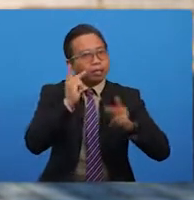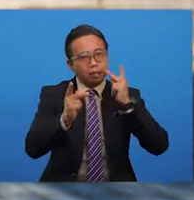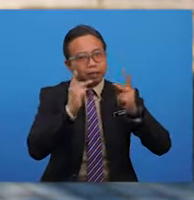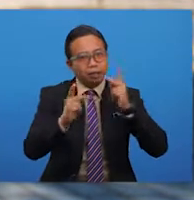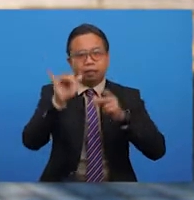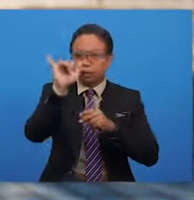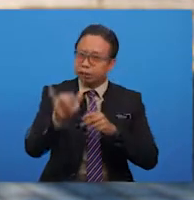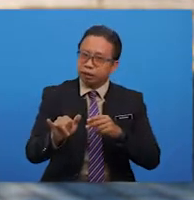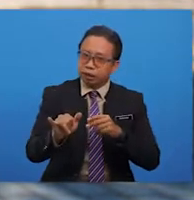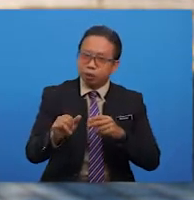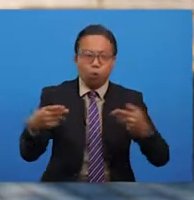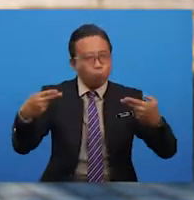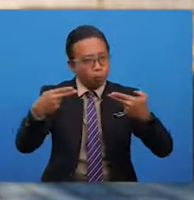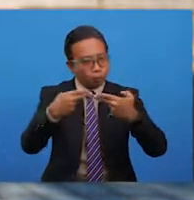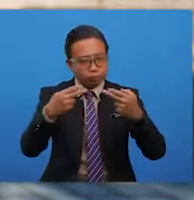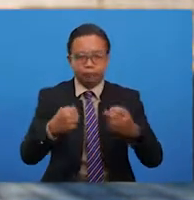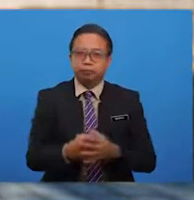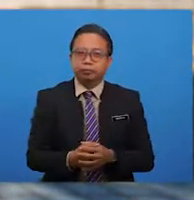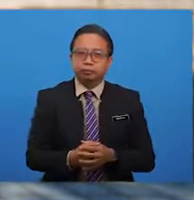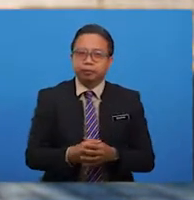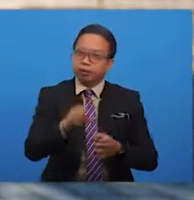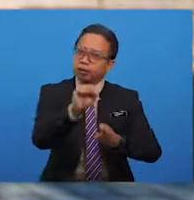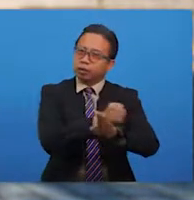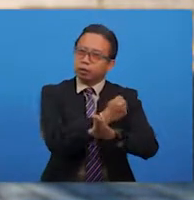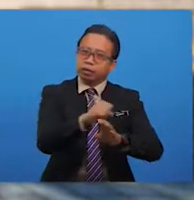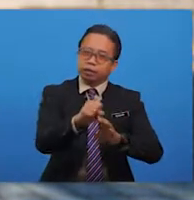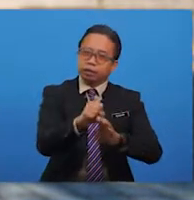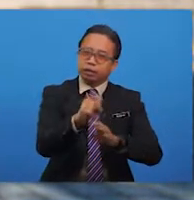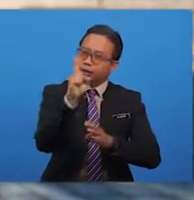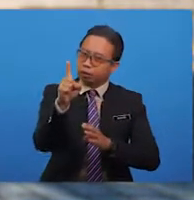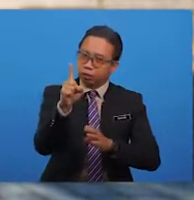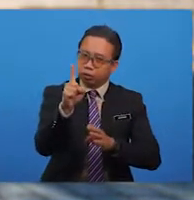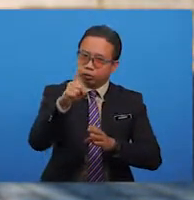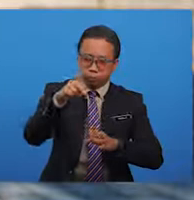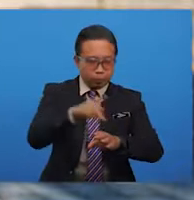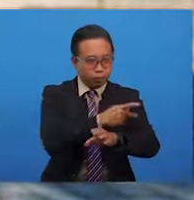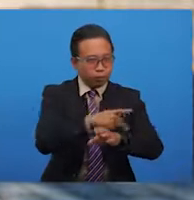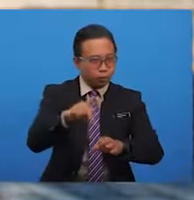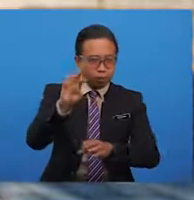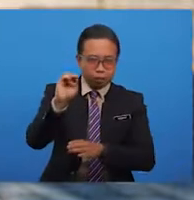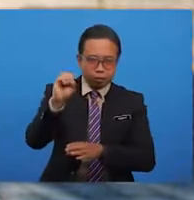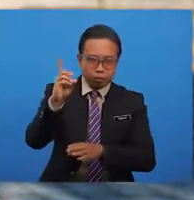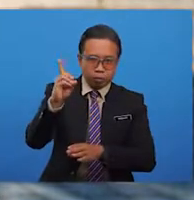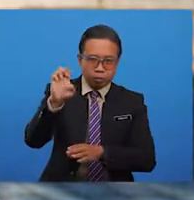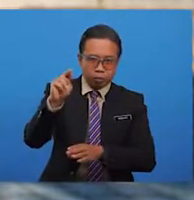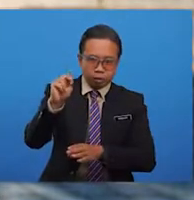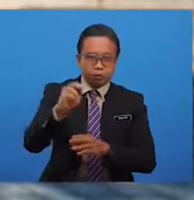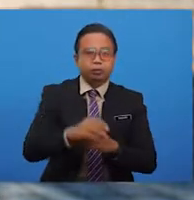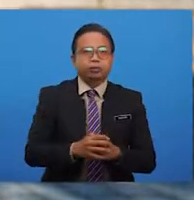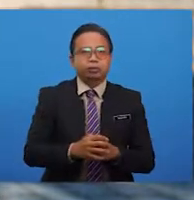yang saling berhubungan. Sajak merupakan sejenis puisi modern yang bebas sifatnya